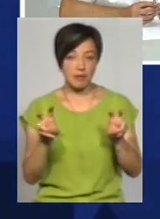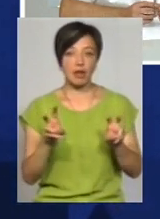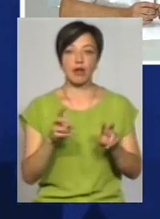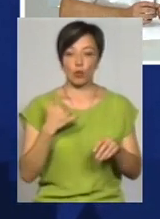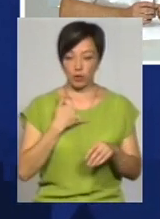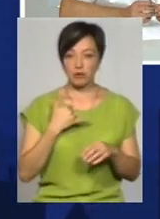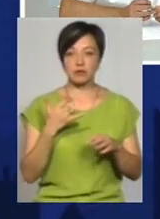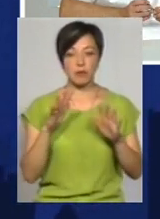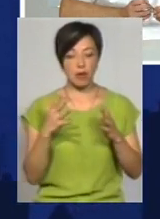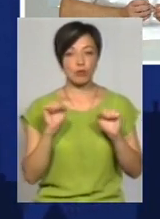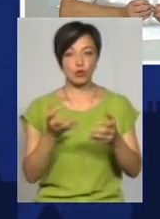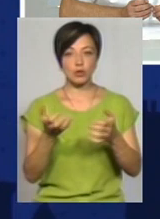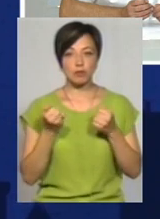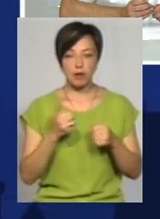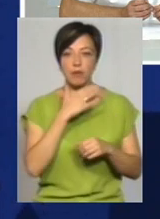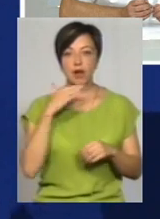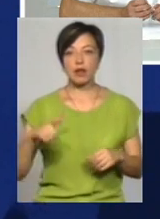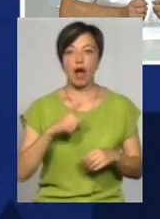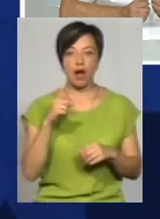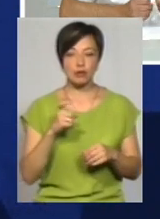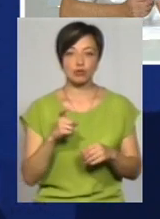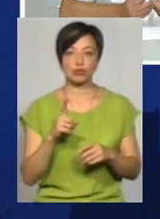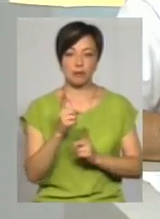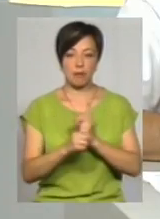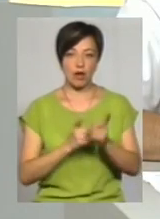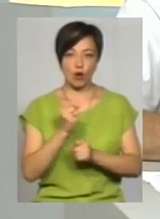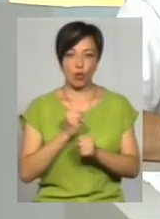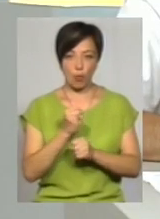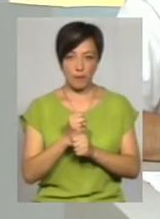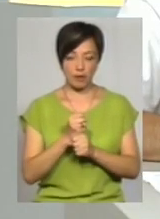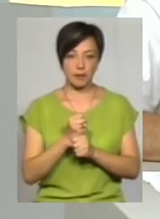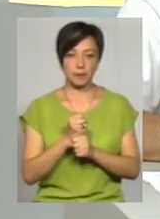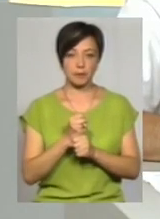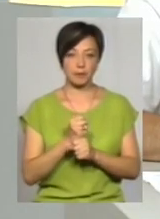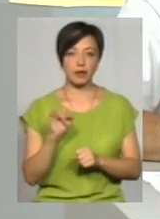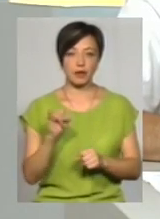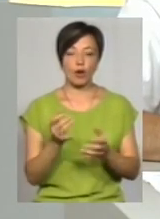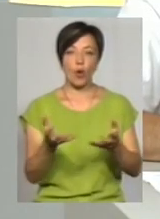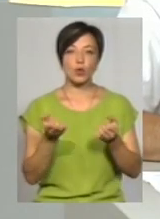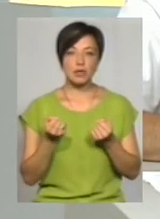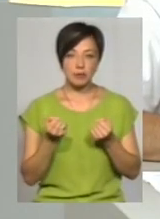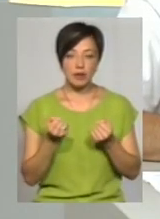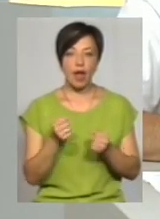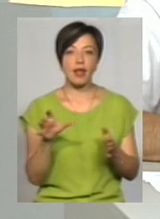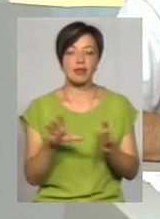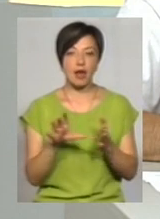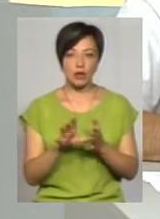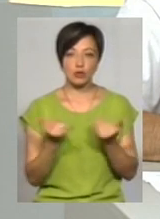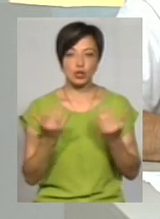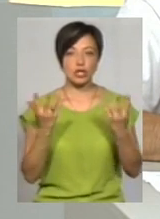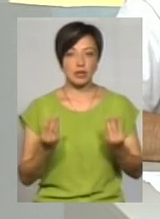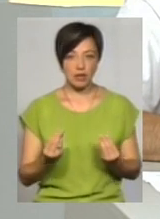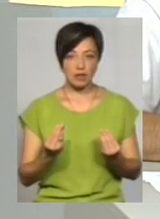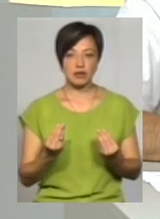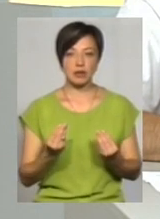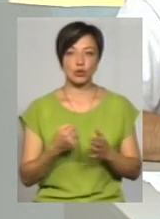досить велику кількість газу для отримання переробки його і отримання електричної енергії. На сьогоднішній день ми вже